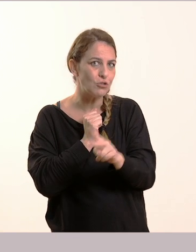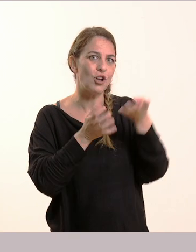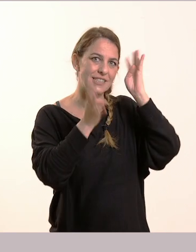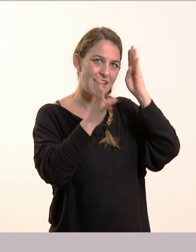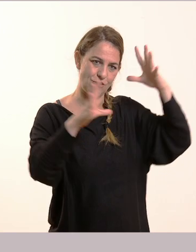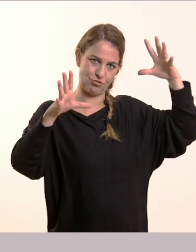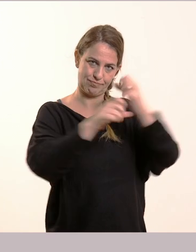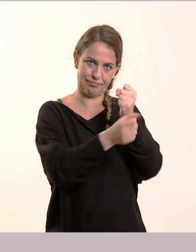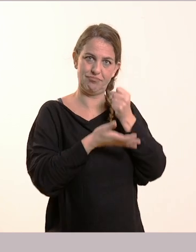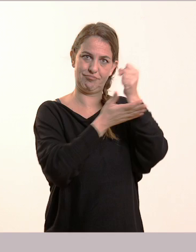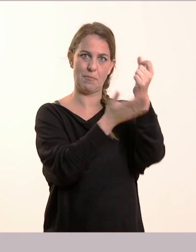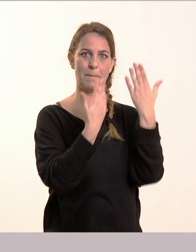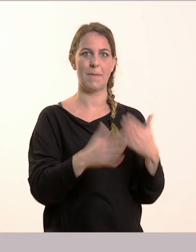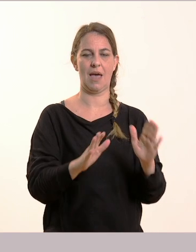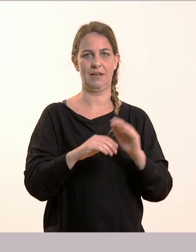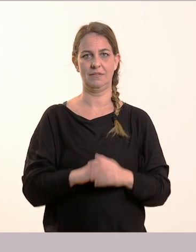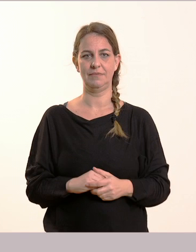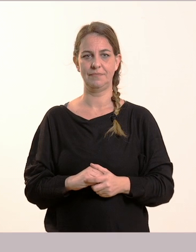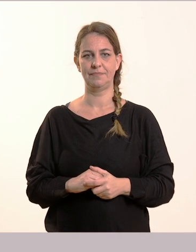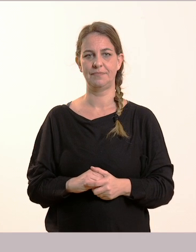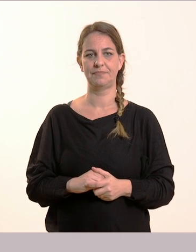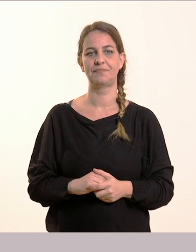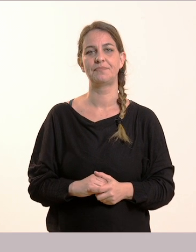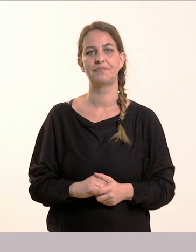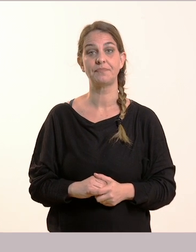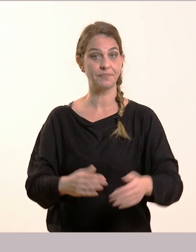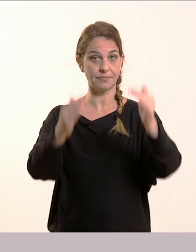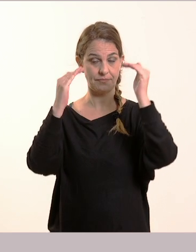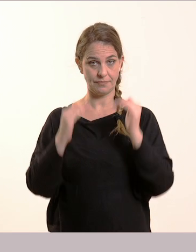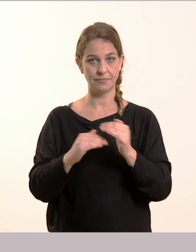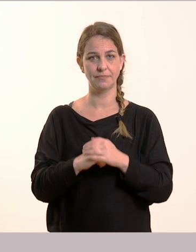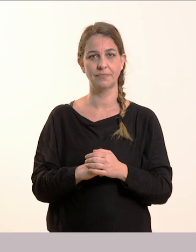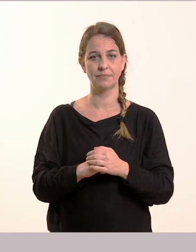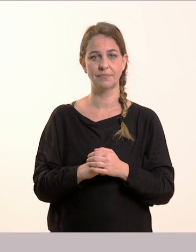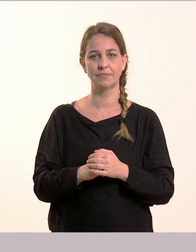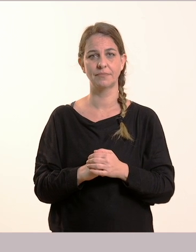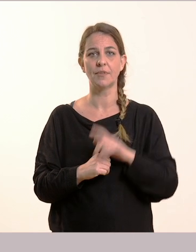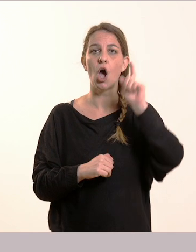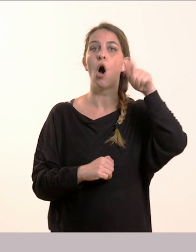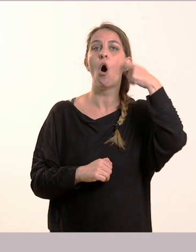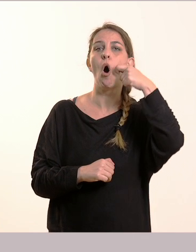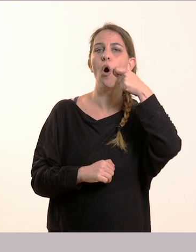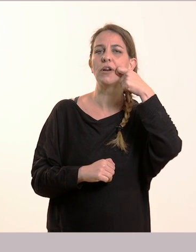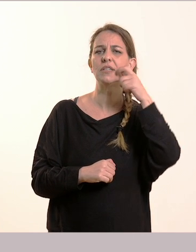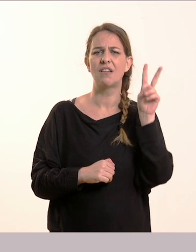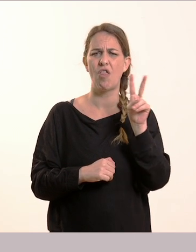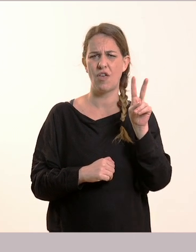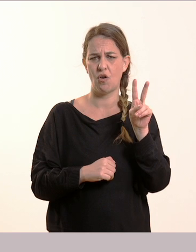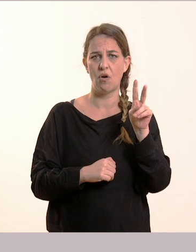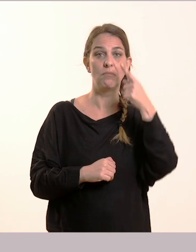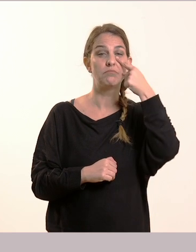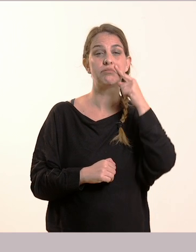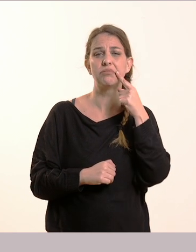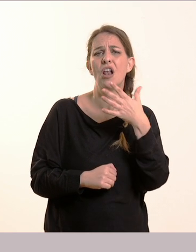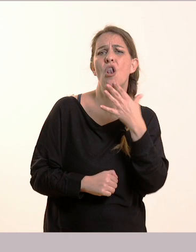είπαμε. Επόμενη, οι γονείς του Σέργιου δάκρυσαν επειδή λυπήθηκαν. Όταν